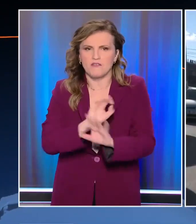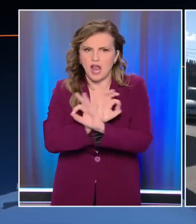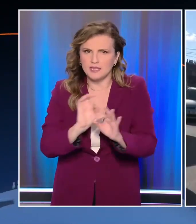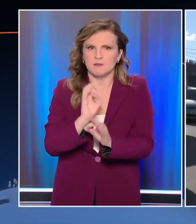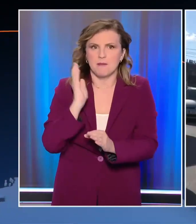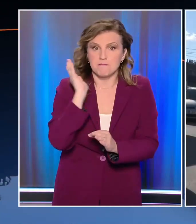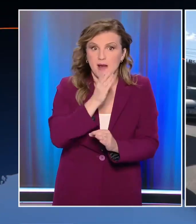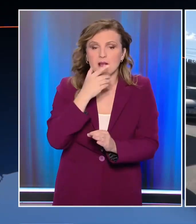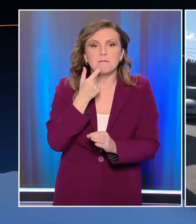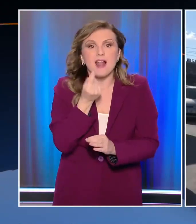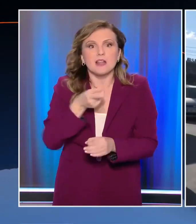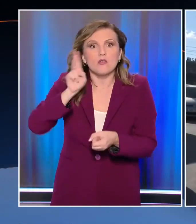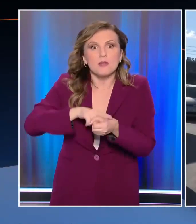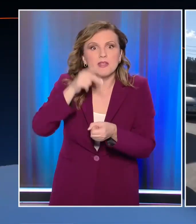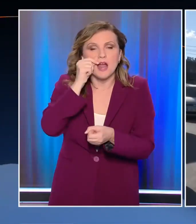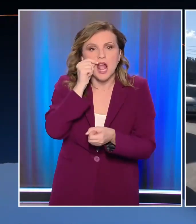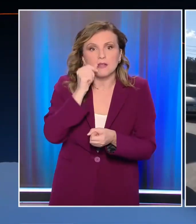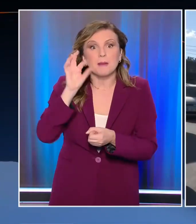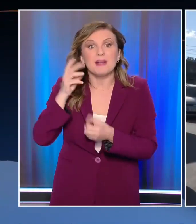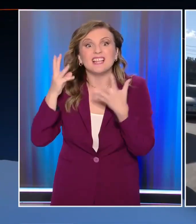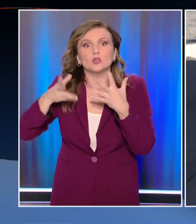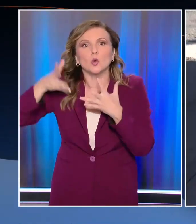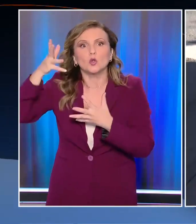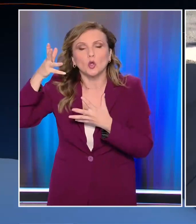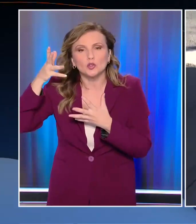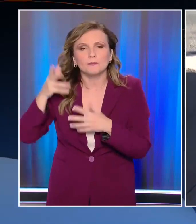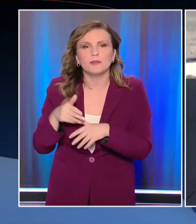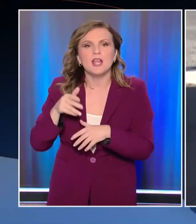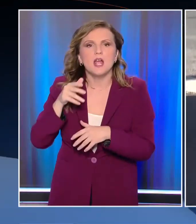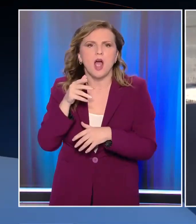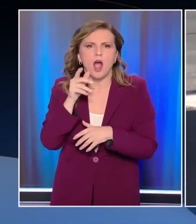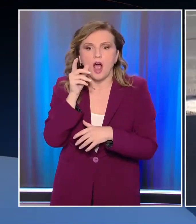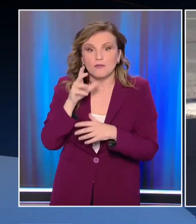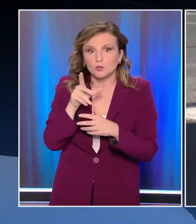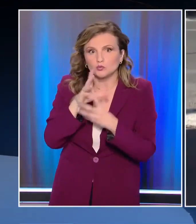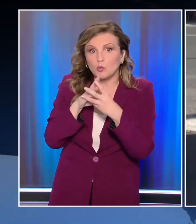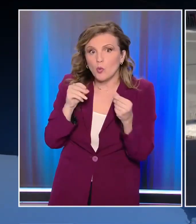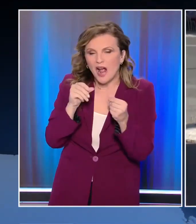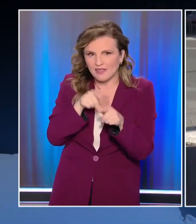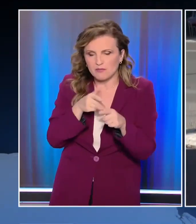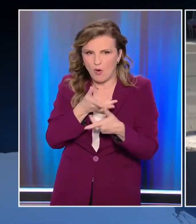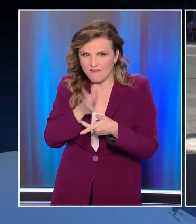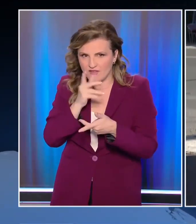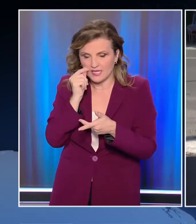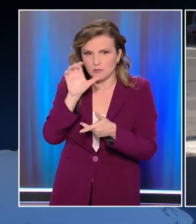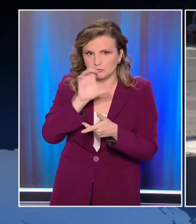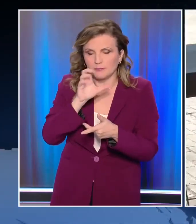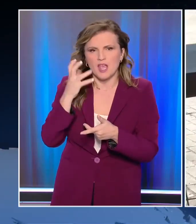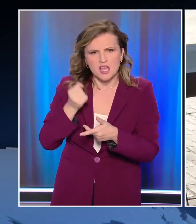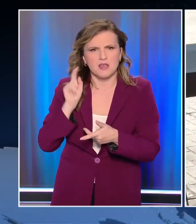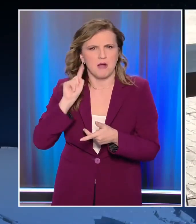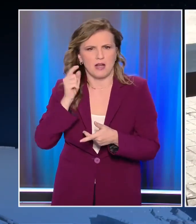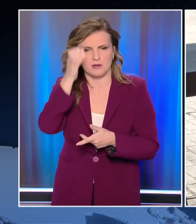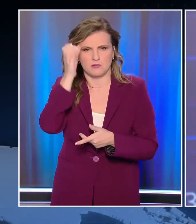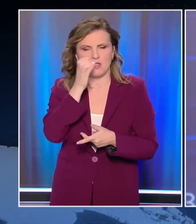δικογραφία για απόπειρα ανθρωποκτονίας. Σύμφωνα με πληροφορίες, ο δράστης είναι παλιός γνώριμος των αρχών για υποθέσεις